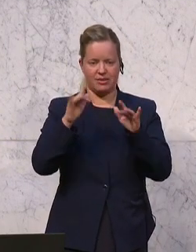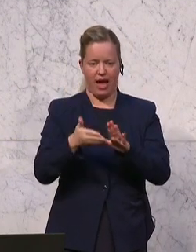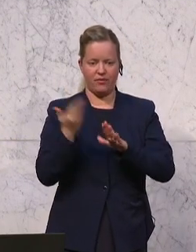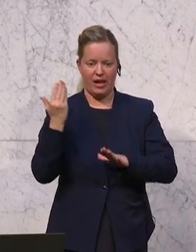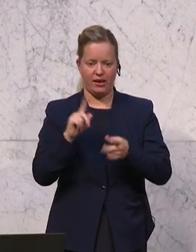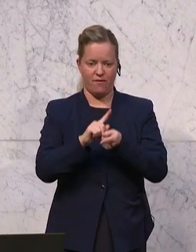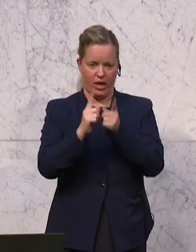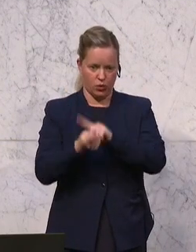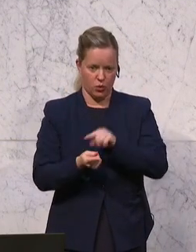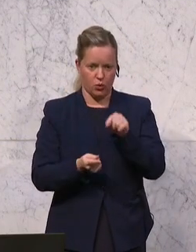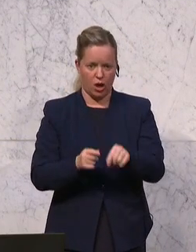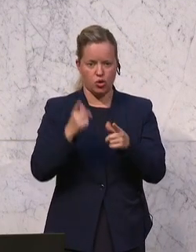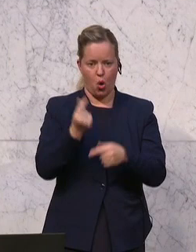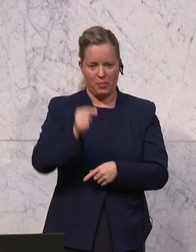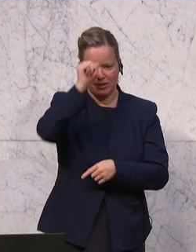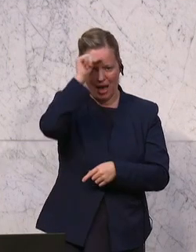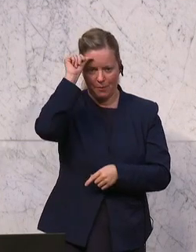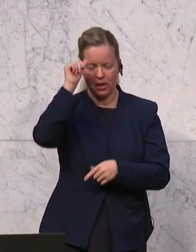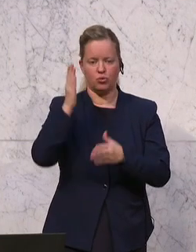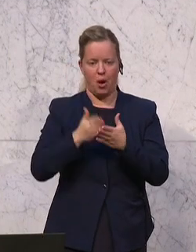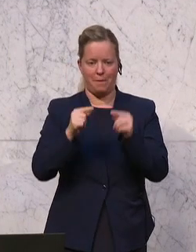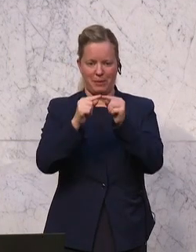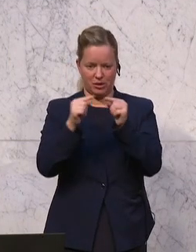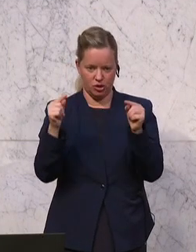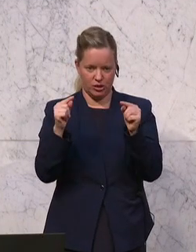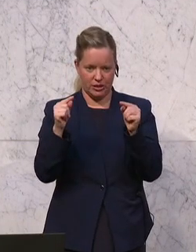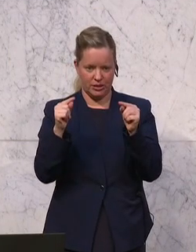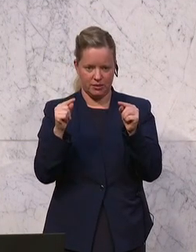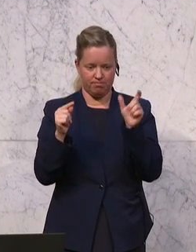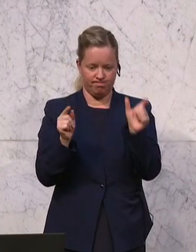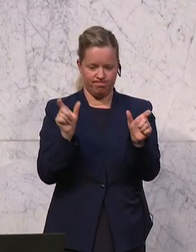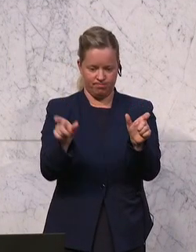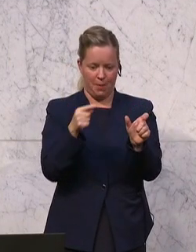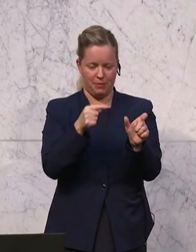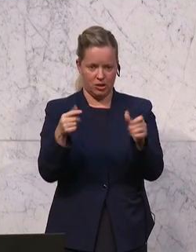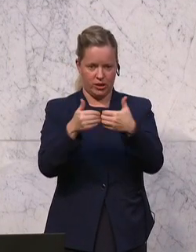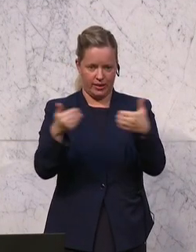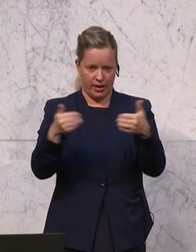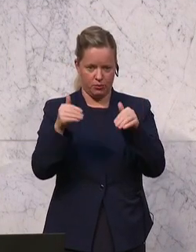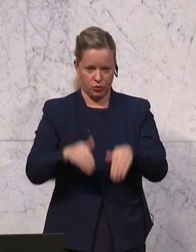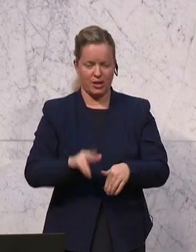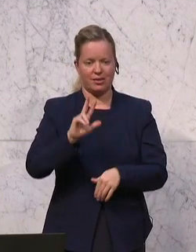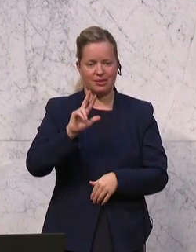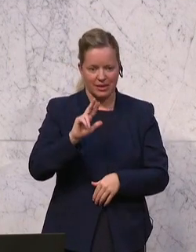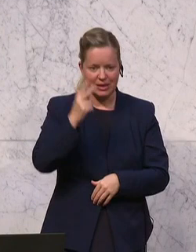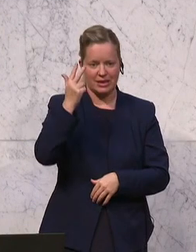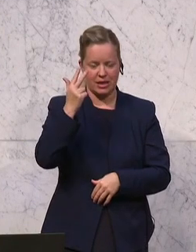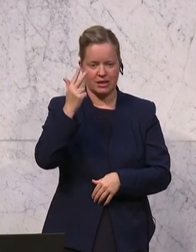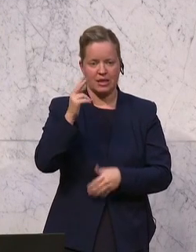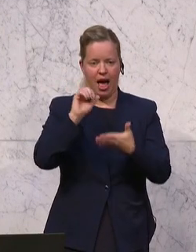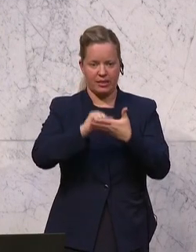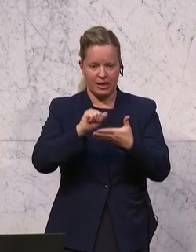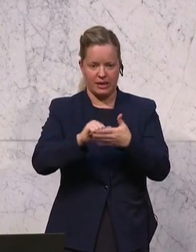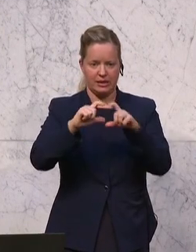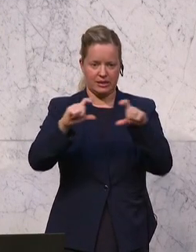die Wendung, wobei eine Doppelnahme durch einen Bindestrich zwischen dessen einzelnen Teilen zu trennen ist. Zweitens, im Artikel 2, Ziffer